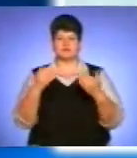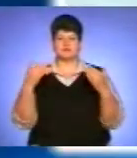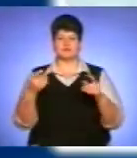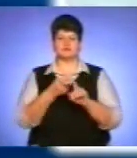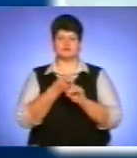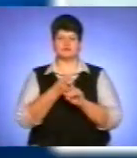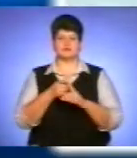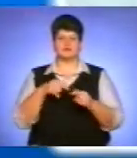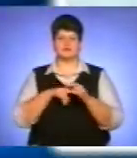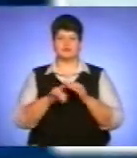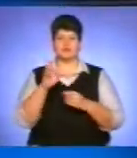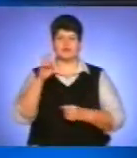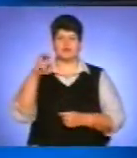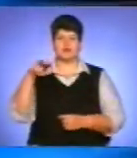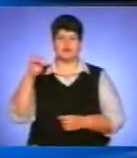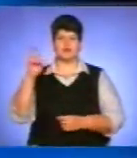Лепкого.